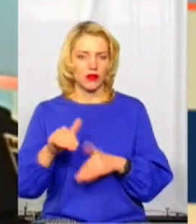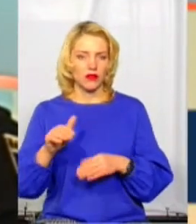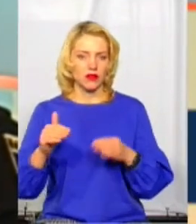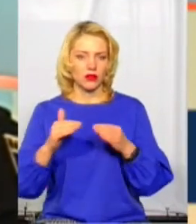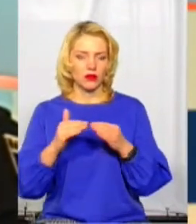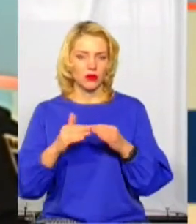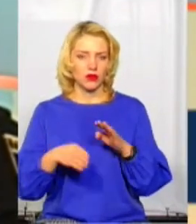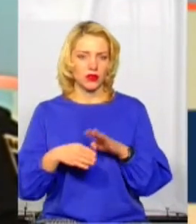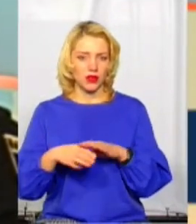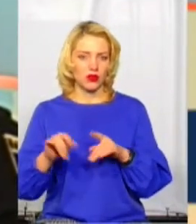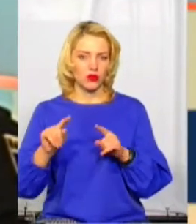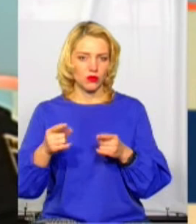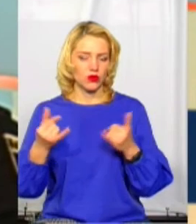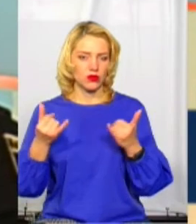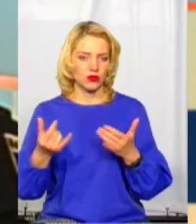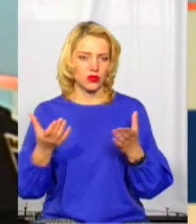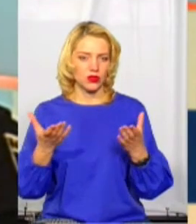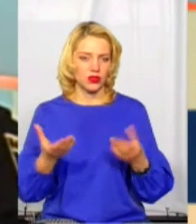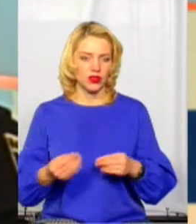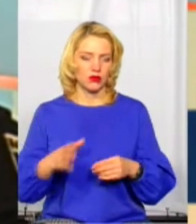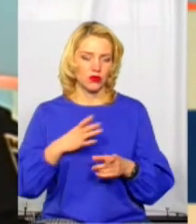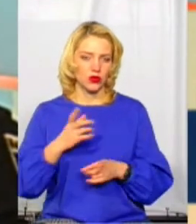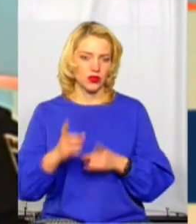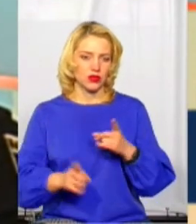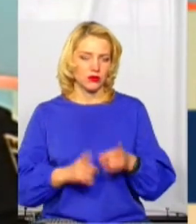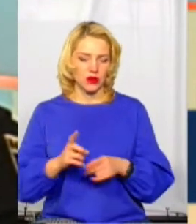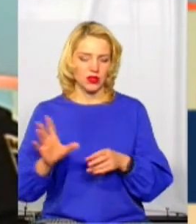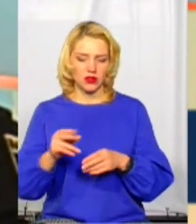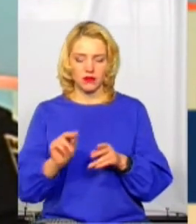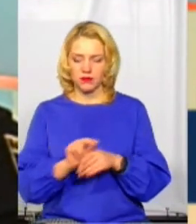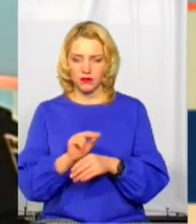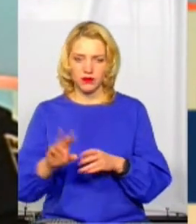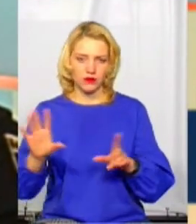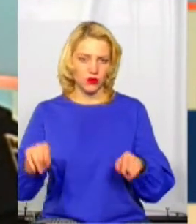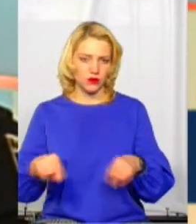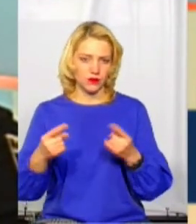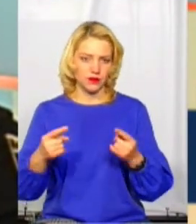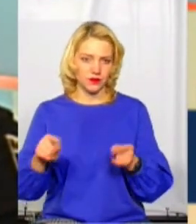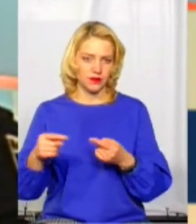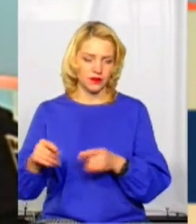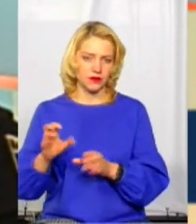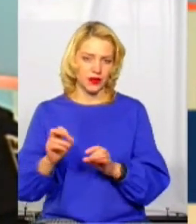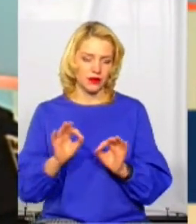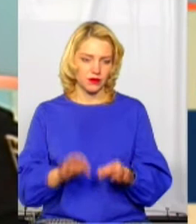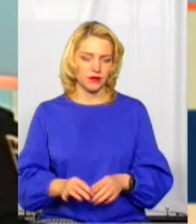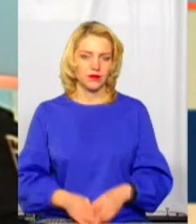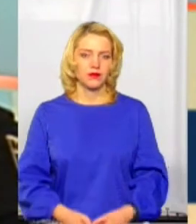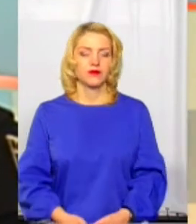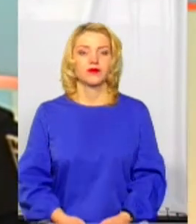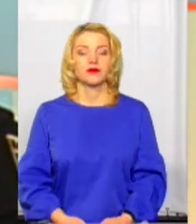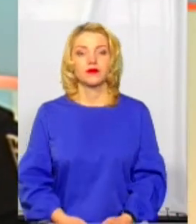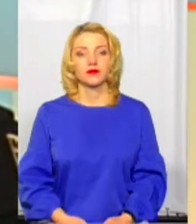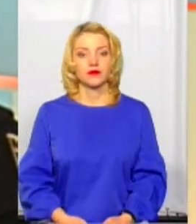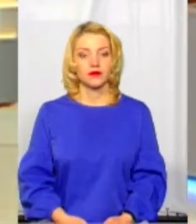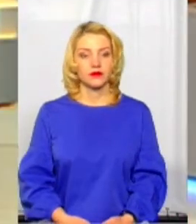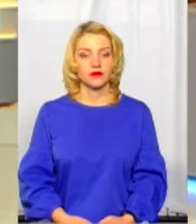торгівельних місць. І на сьогоднішній день вже ці вогнегасники були замінені на справні. Тобто всі вогнегасники сьогодні на розміщеному ярмарку, вони справні? Справні,